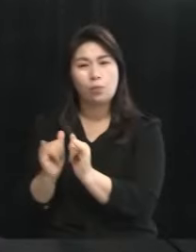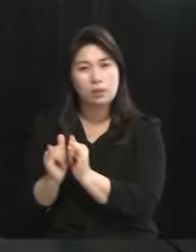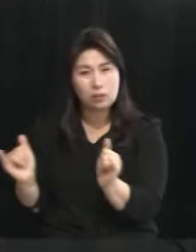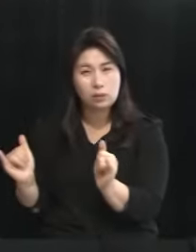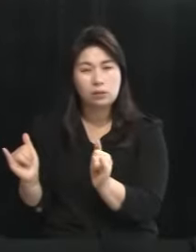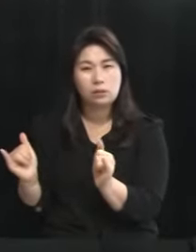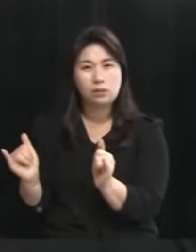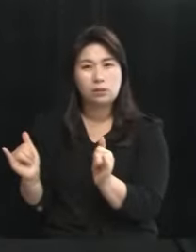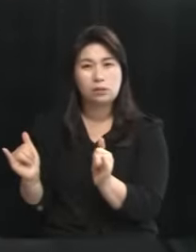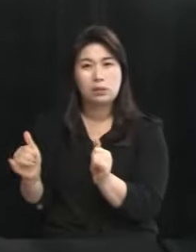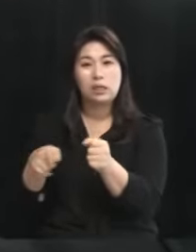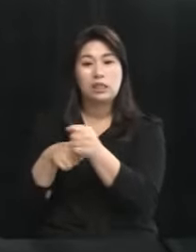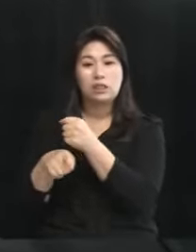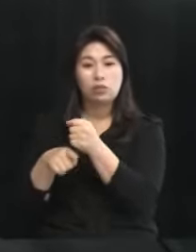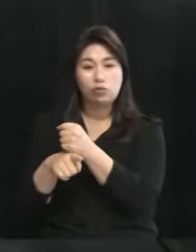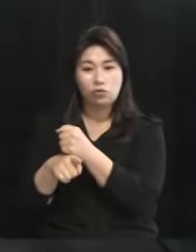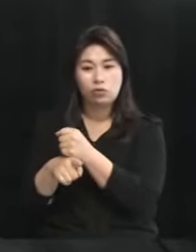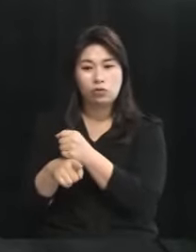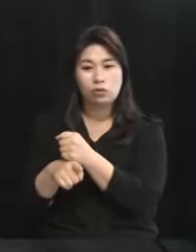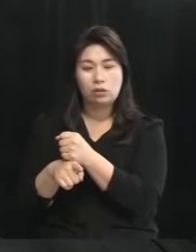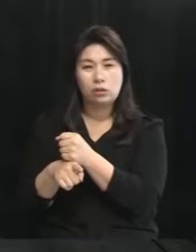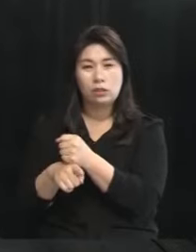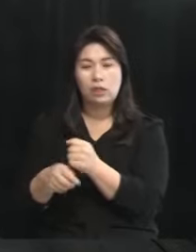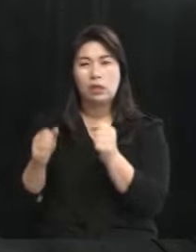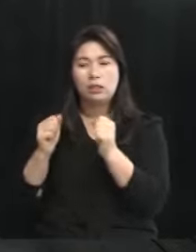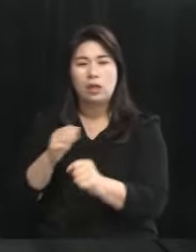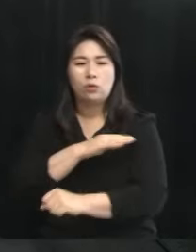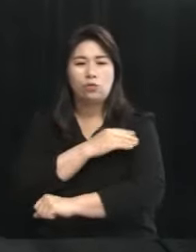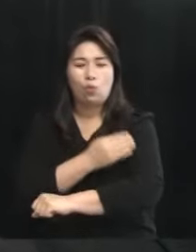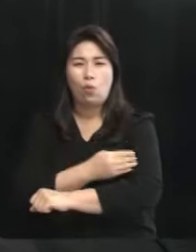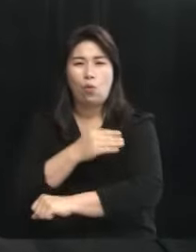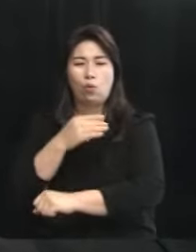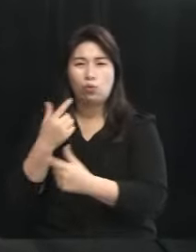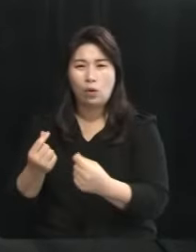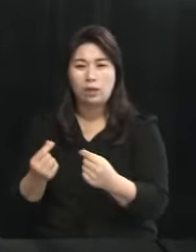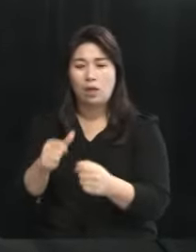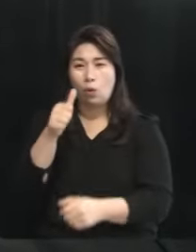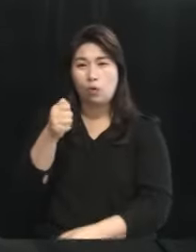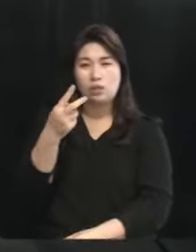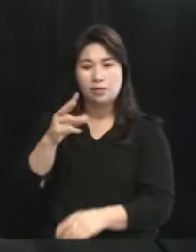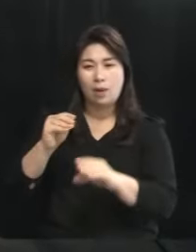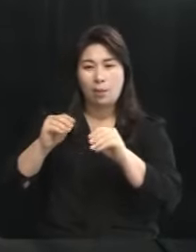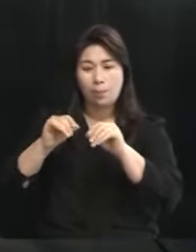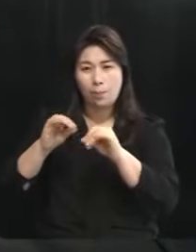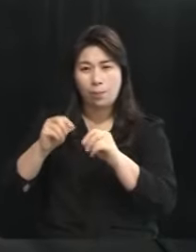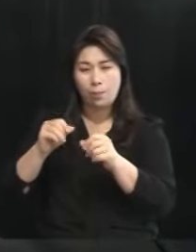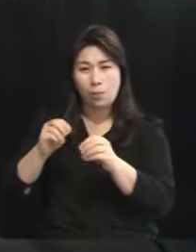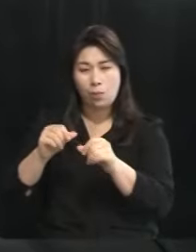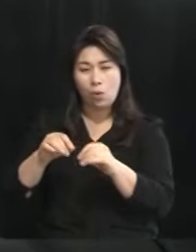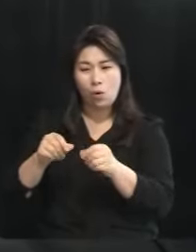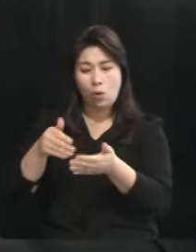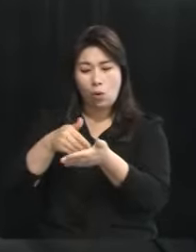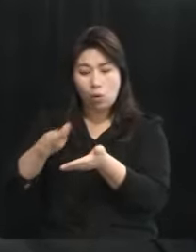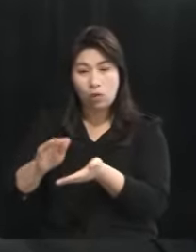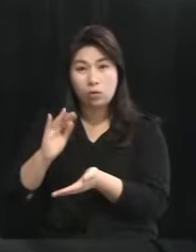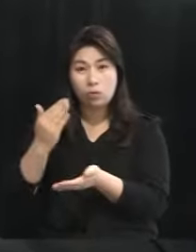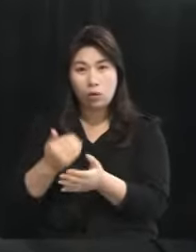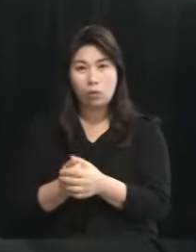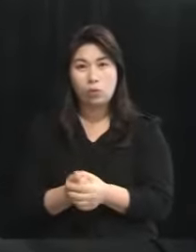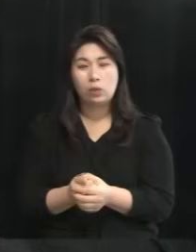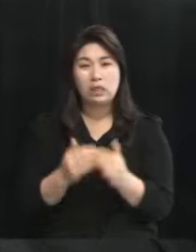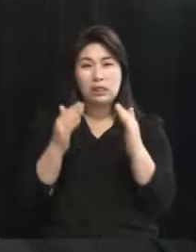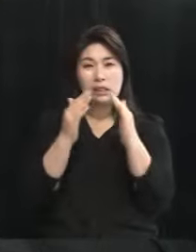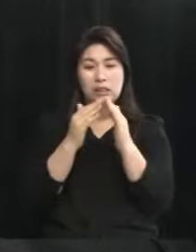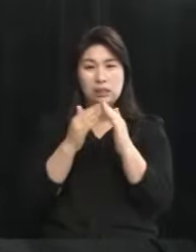이유는 생존권이 달린 문제입니다 52만 평의 농지에서 쫓겨나게 되고 그리고